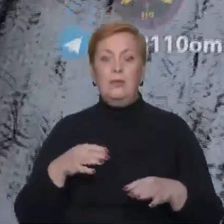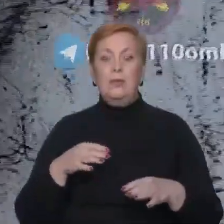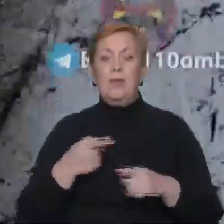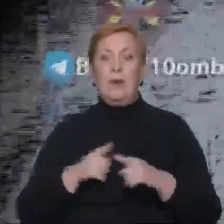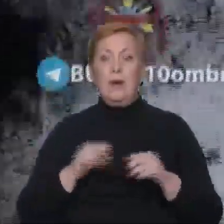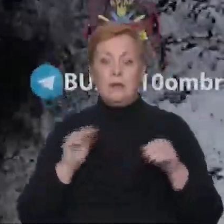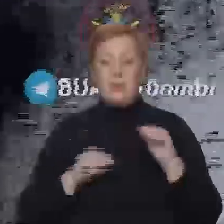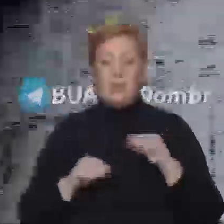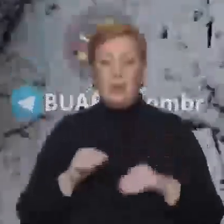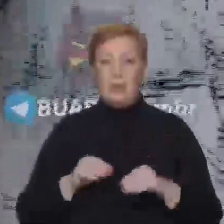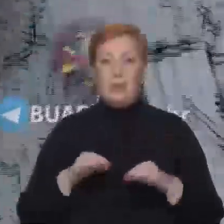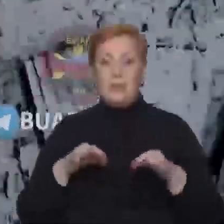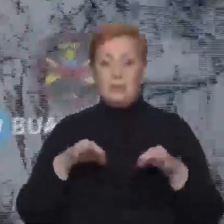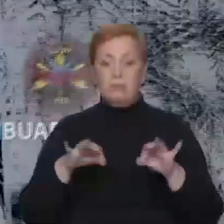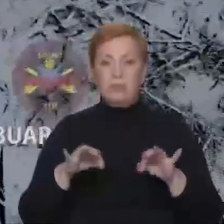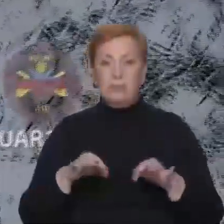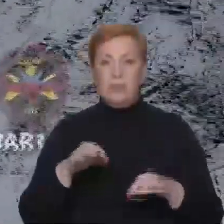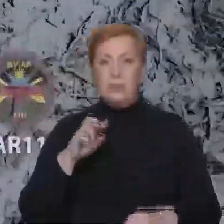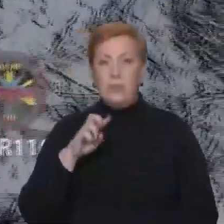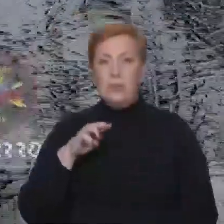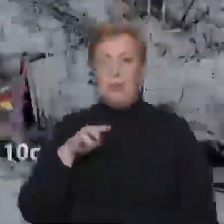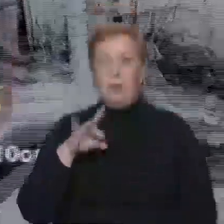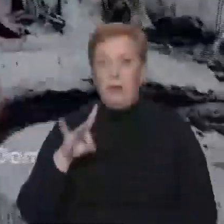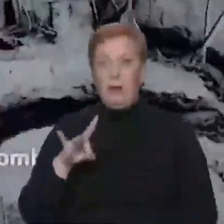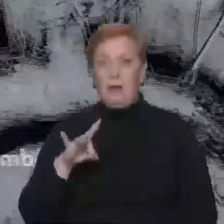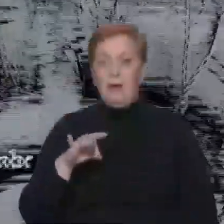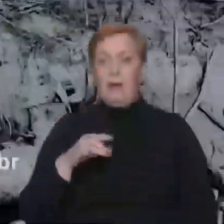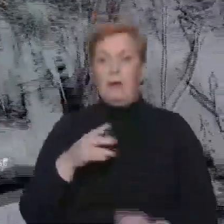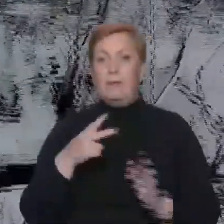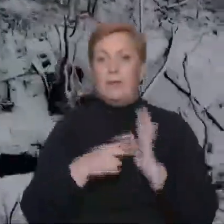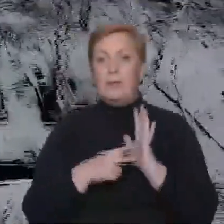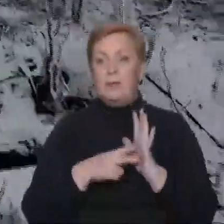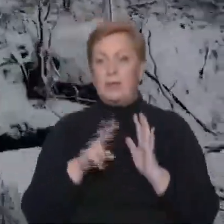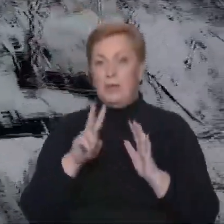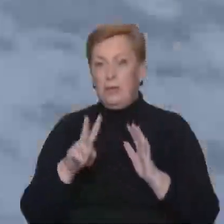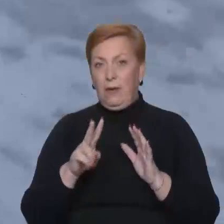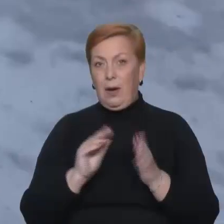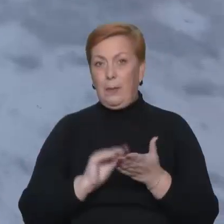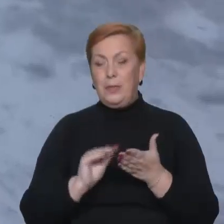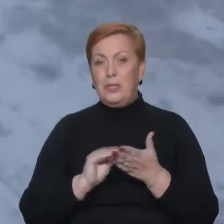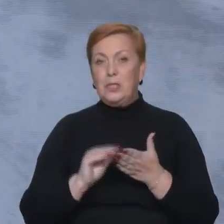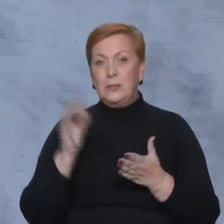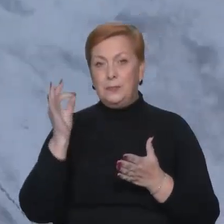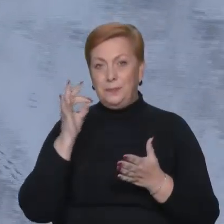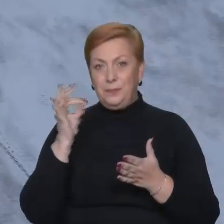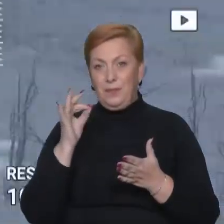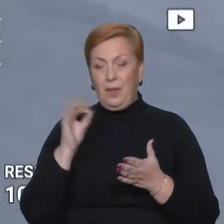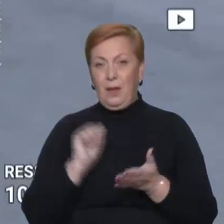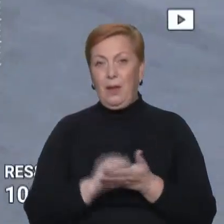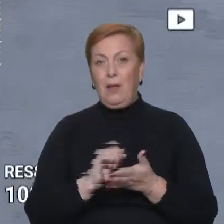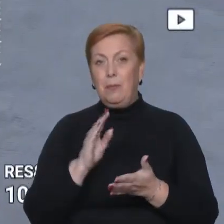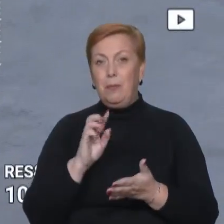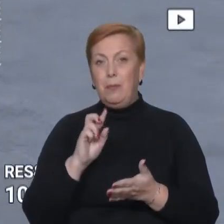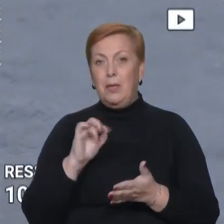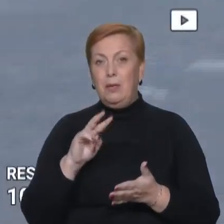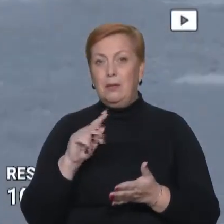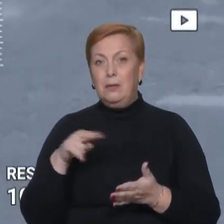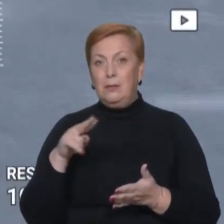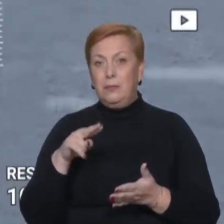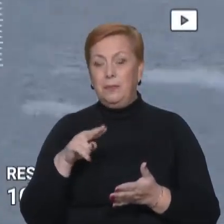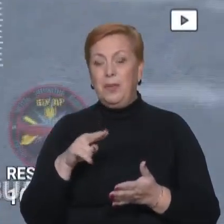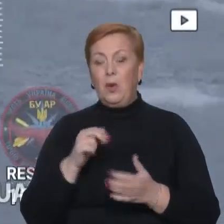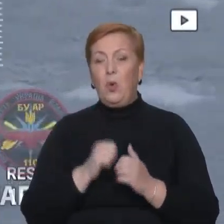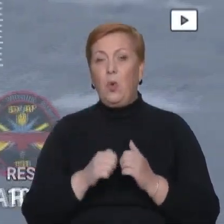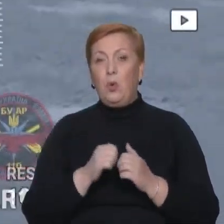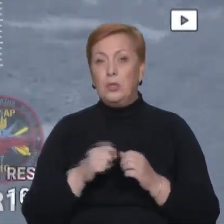БТР-82, пише про це німецьке видання Більд. За даними журналістів, кожна з таких машин коштує приблизно 1